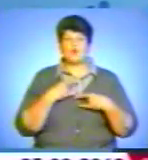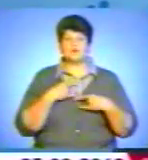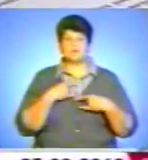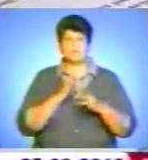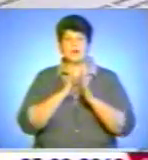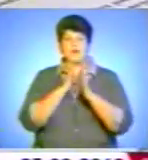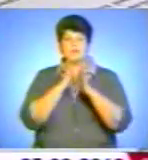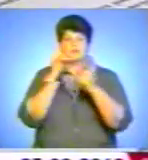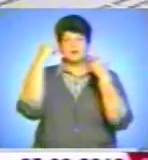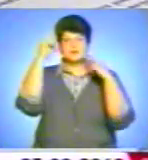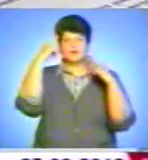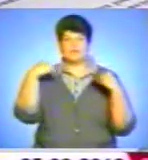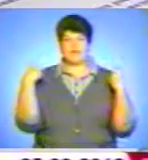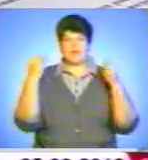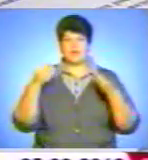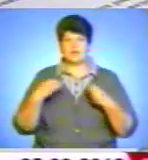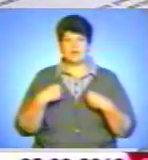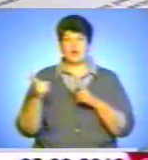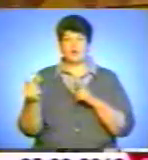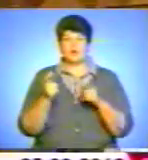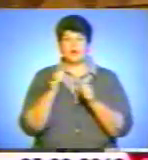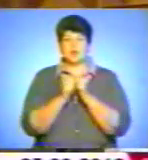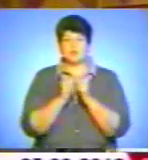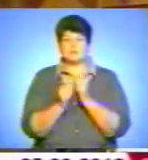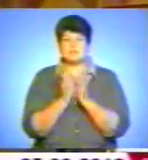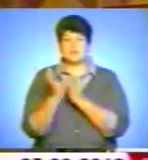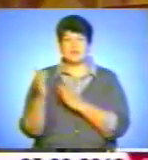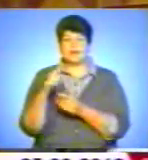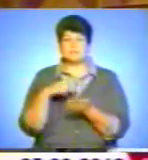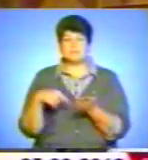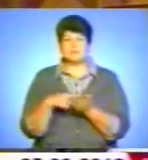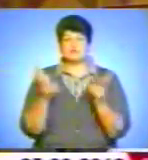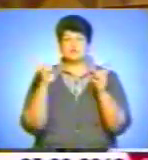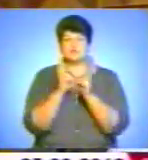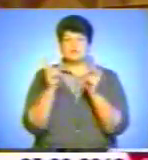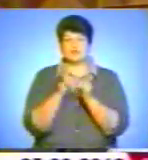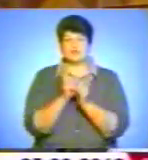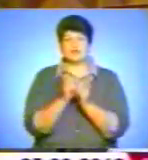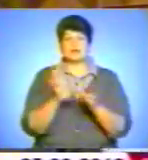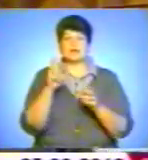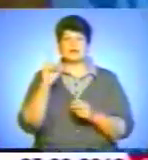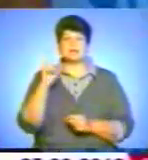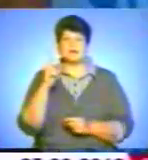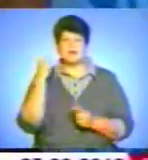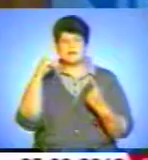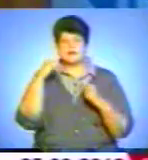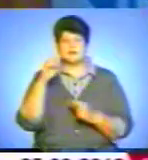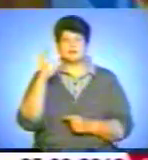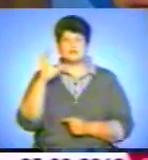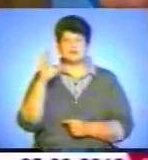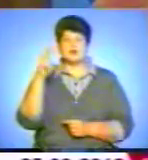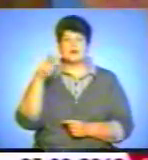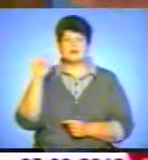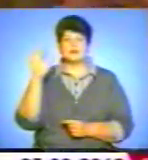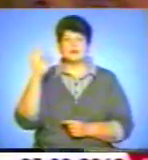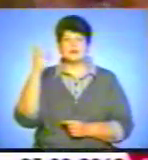героїв, який готувала кожна із бібліотек міста. Зустрічатиме його відомий в Україні казкар Саш Колірник. Другий день розпочнеться